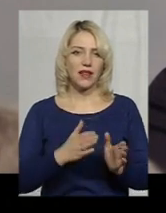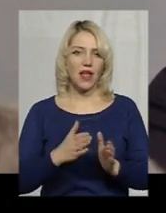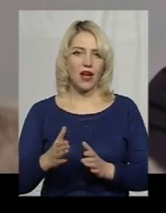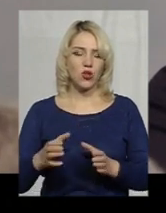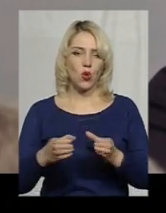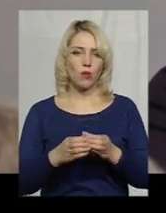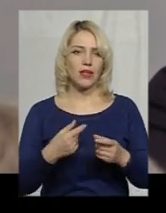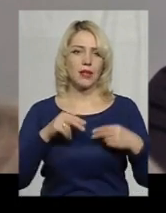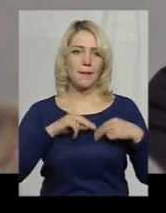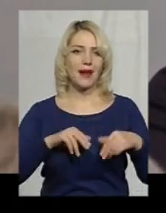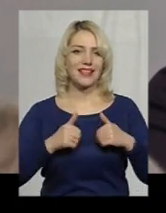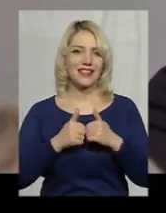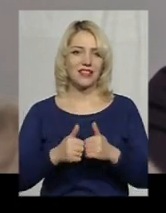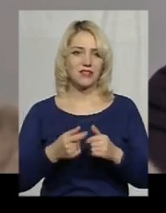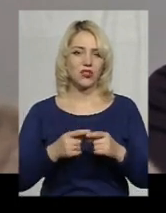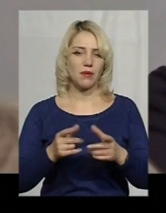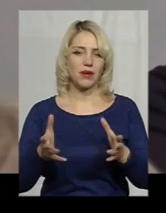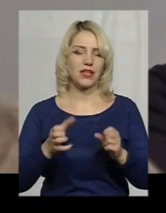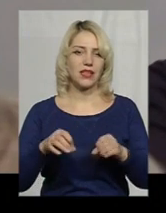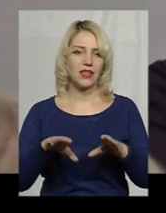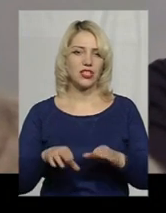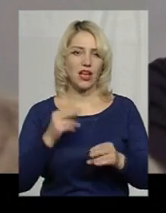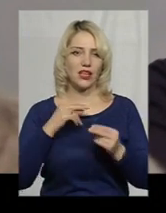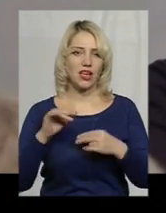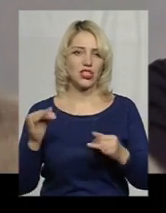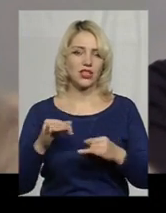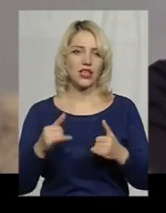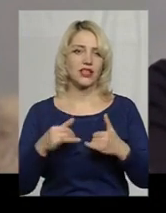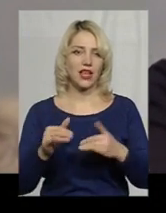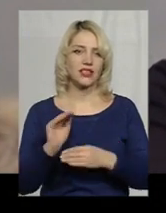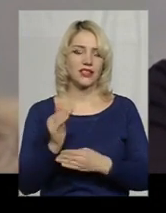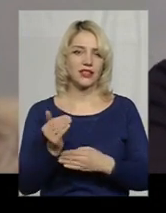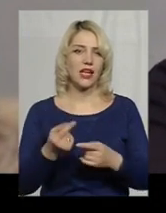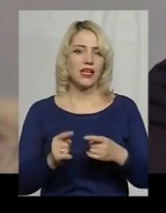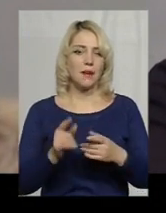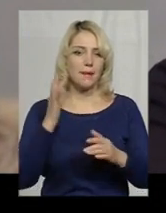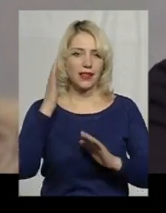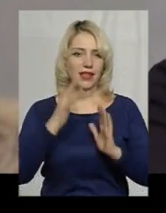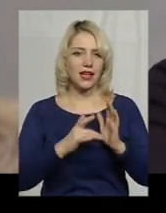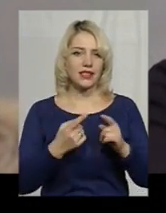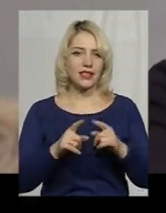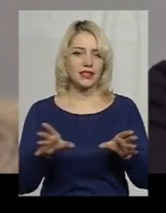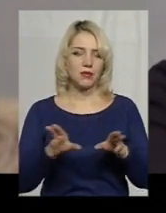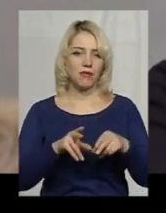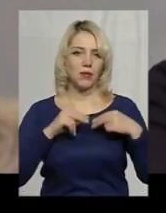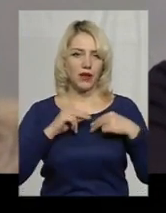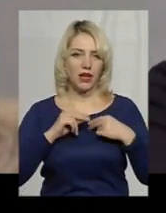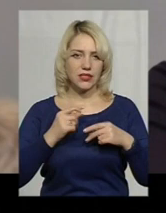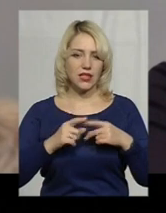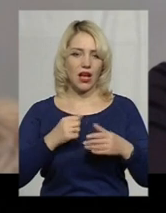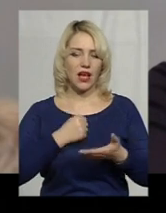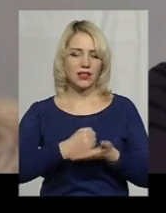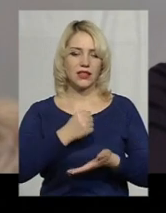партнерство та прийняття рішень у найкращих інтересах для дитини. Мета цього заняття – це налагодити співпрацю кандидатів у